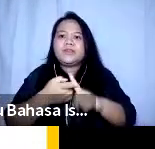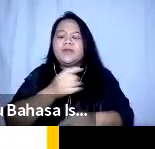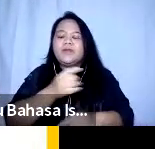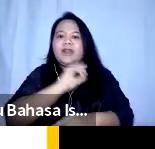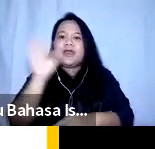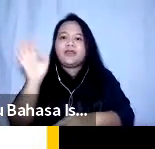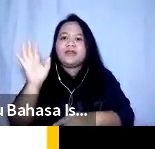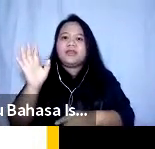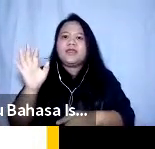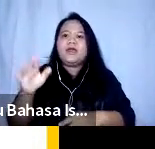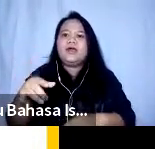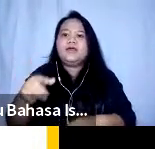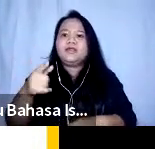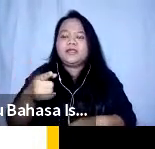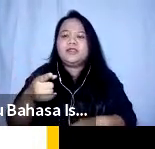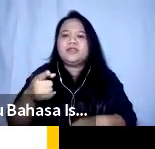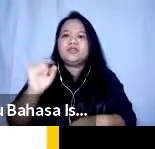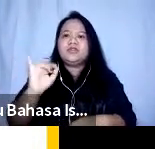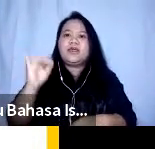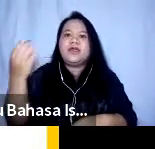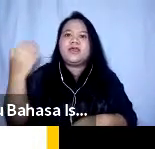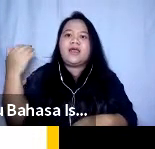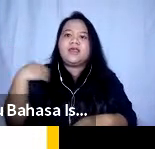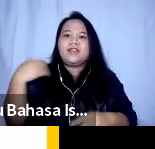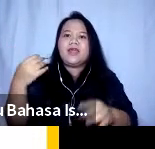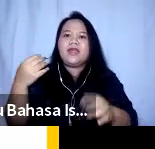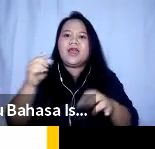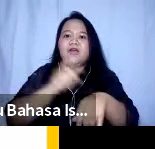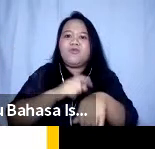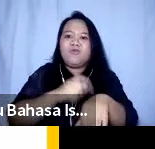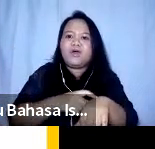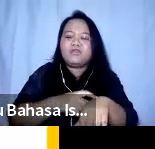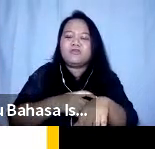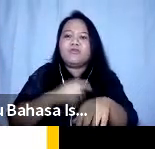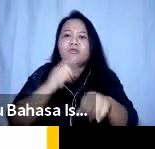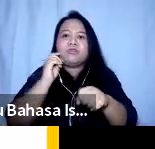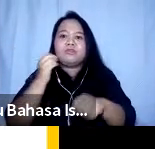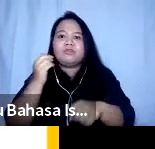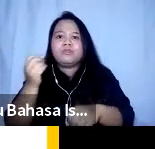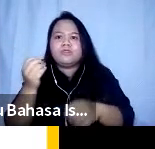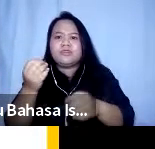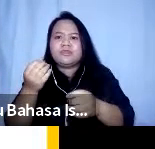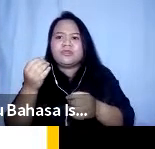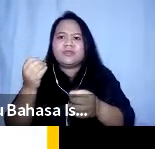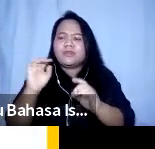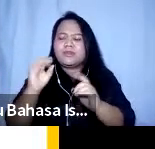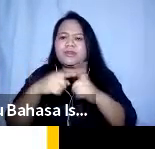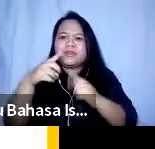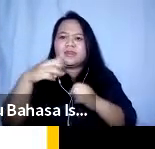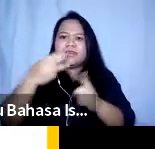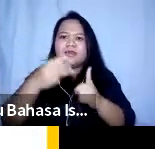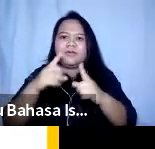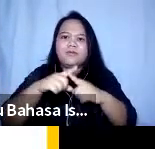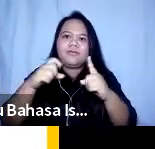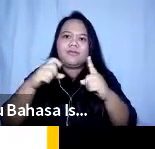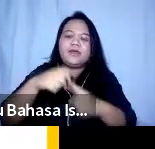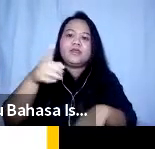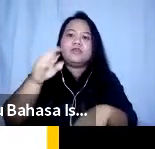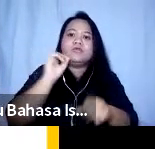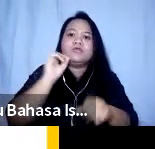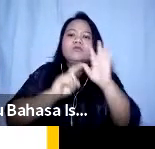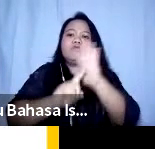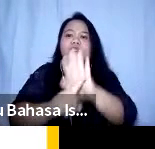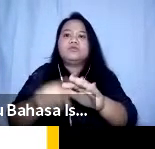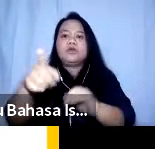langsung saja karena ini kami tidak punya waktu untuk pertemuan jadi saya langsung jelaskan disini menunjukkan bahwa satu